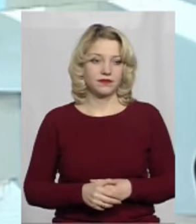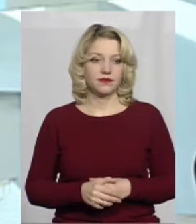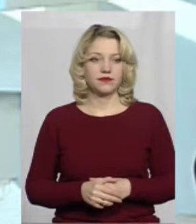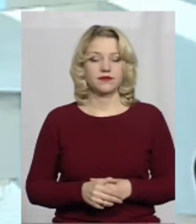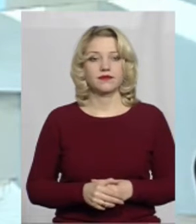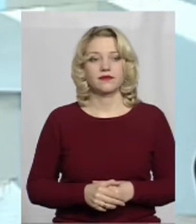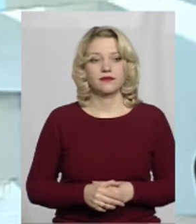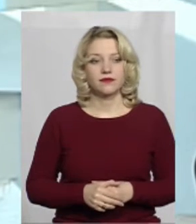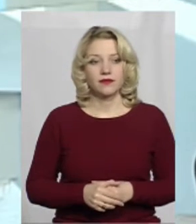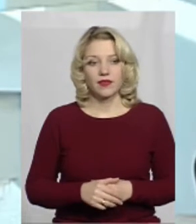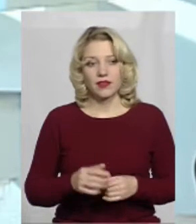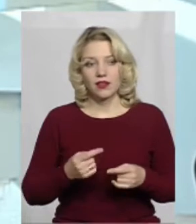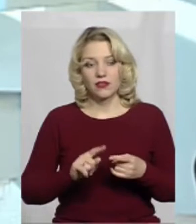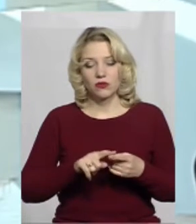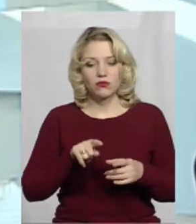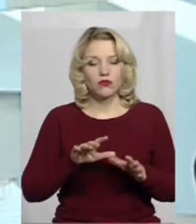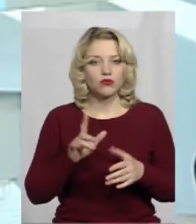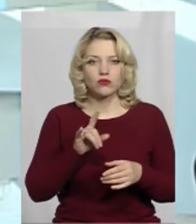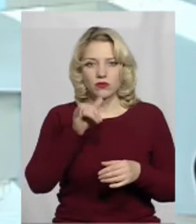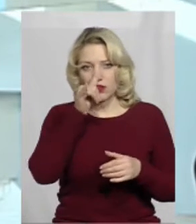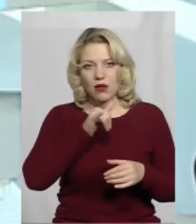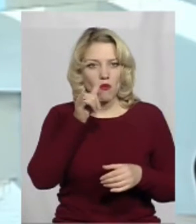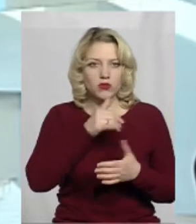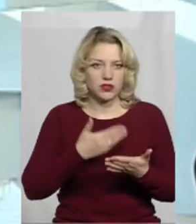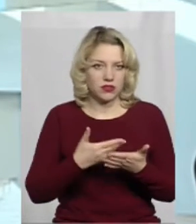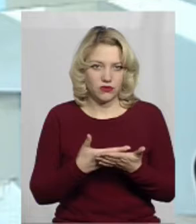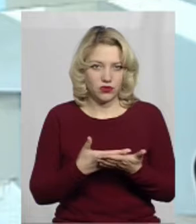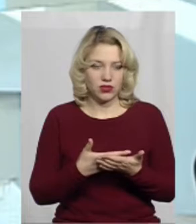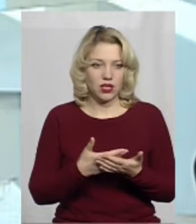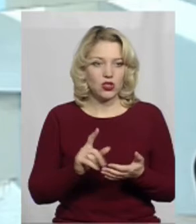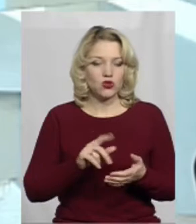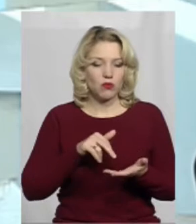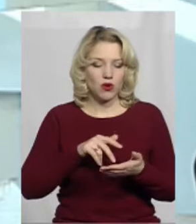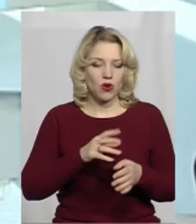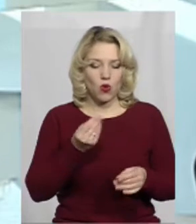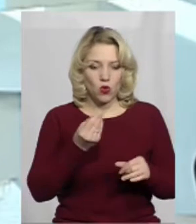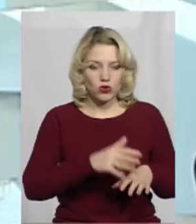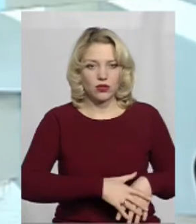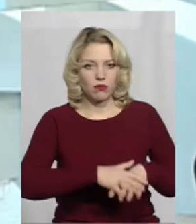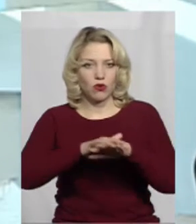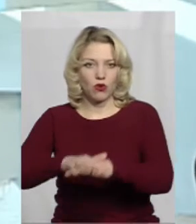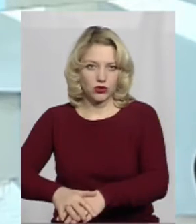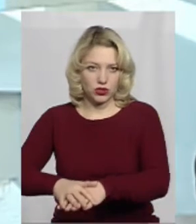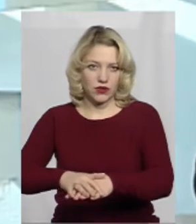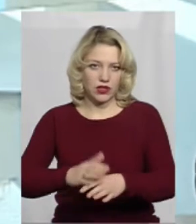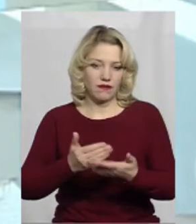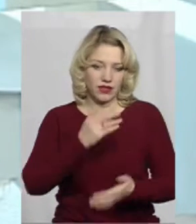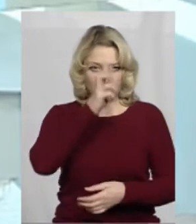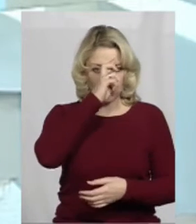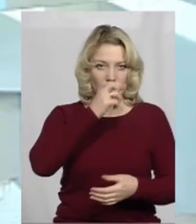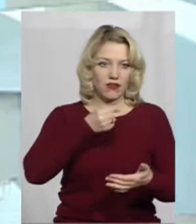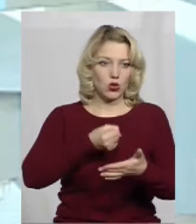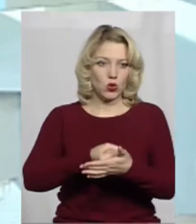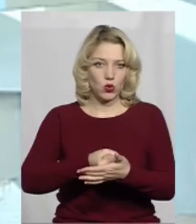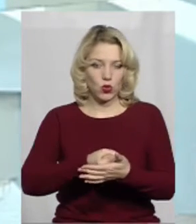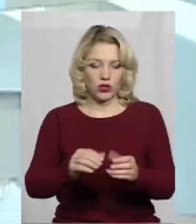тут якихось таких моментів, які могли би унеможливлювати, скажімо так, проходження цих коштів від, скажімо так, від держави до